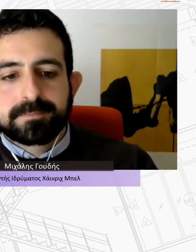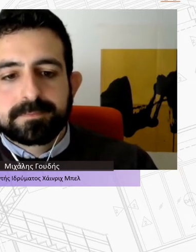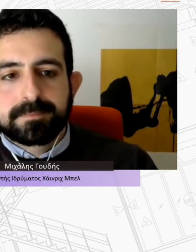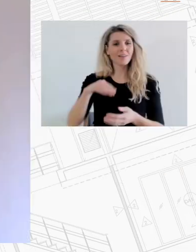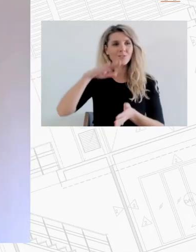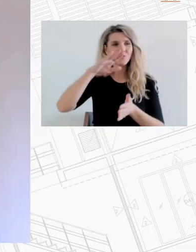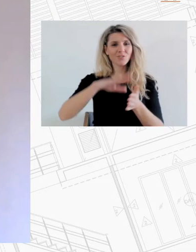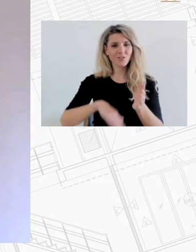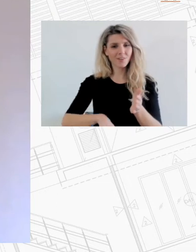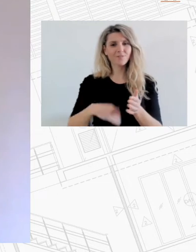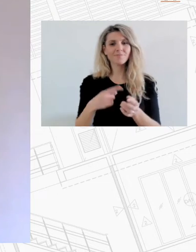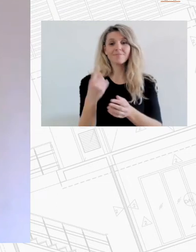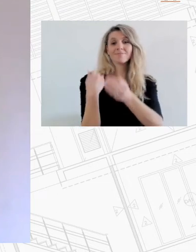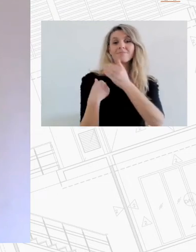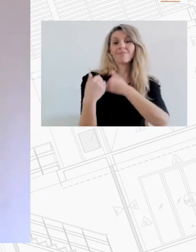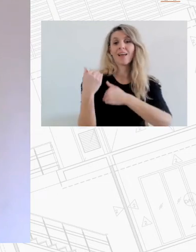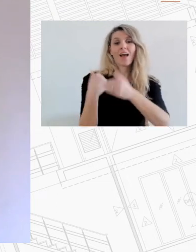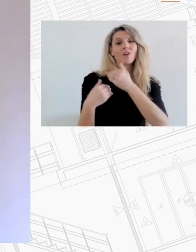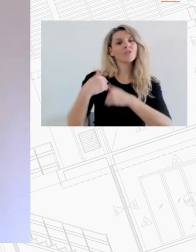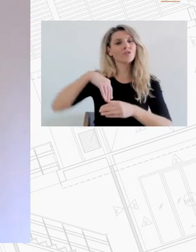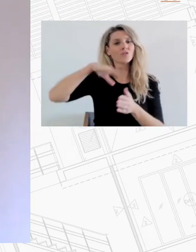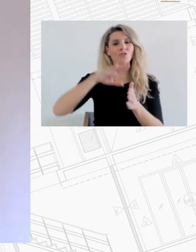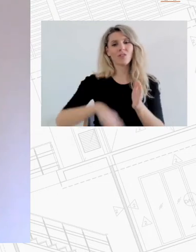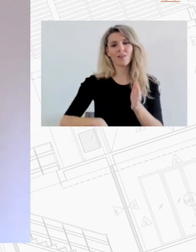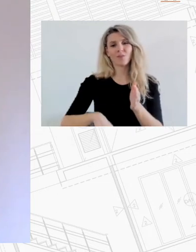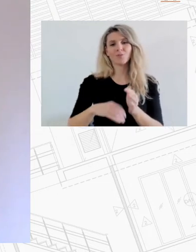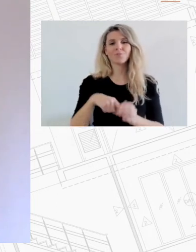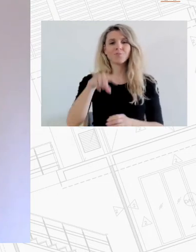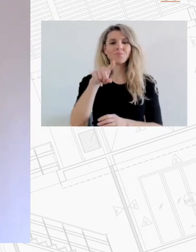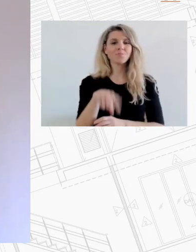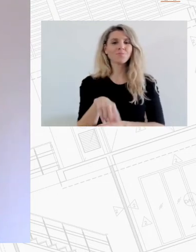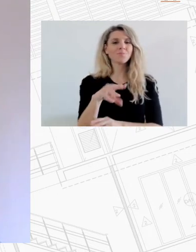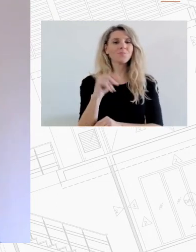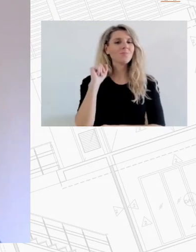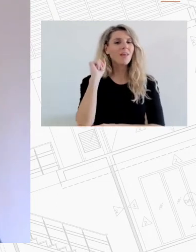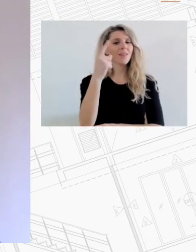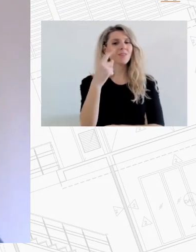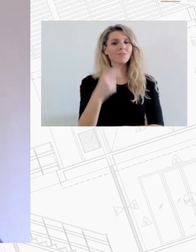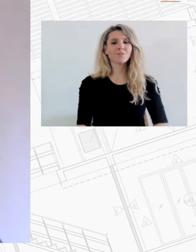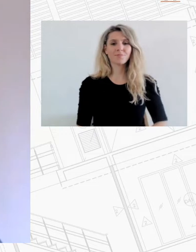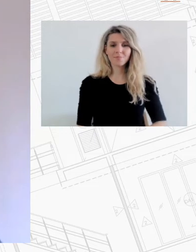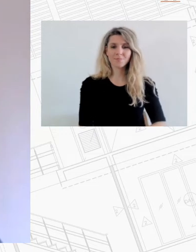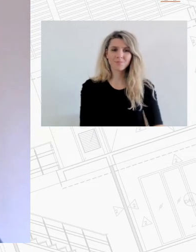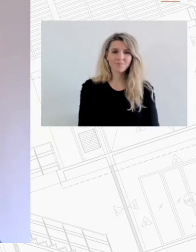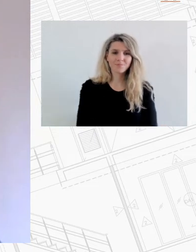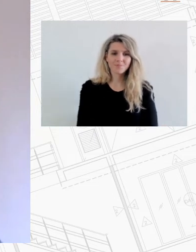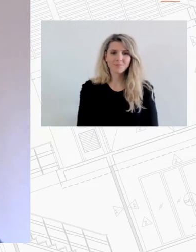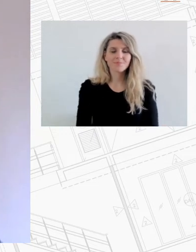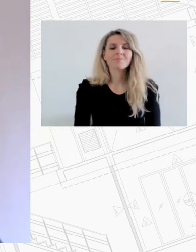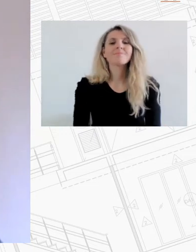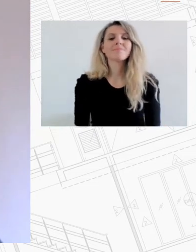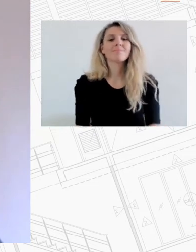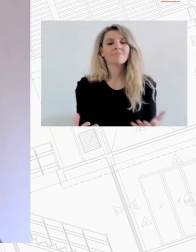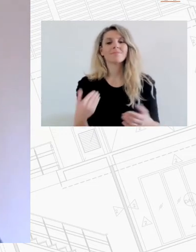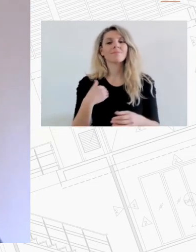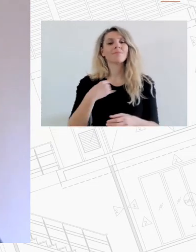οι ερωτήσεις θα απευθυνθούν στο τέλος των εισηγήσεων θα σημειώνω ήδη προς τον κύριο Γουδή την ερώτηση σε ό,τι